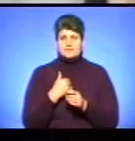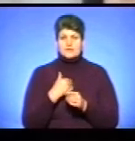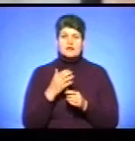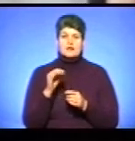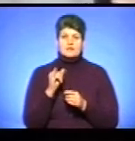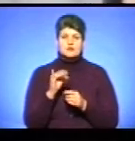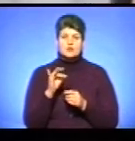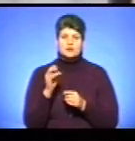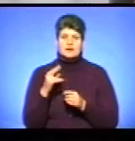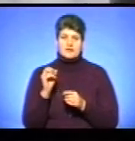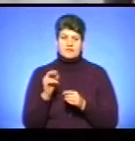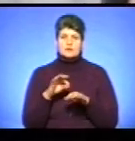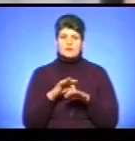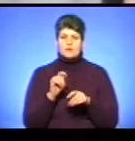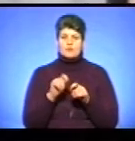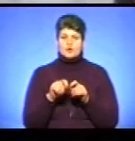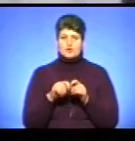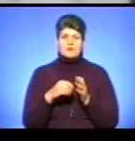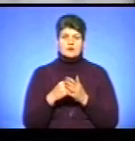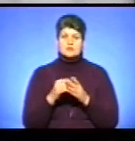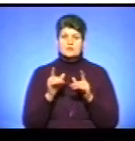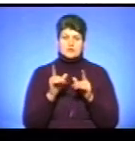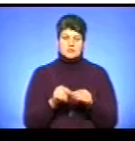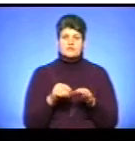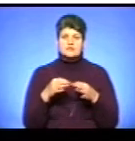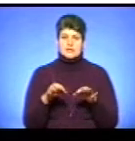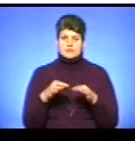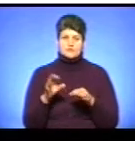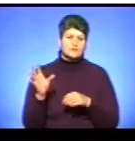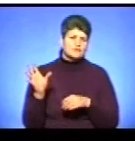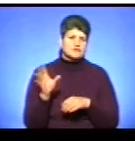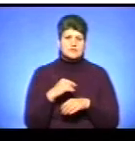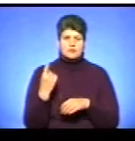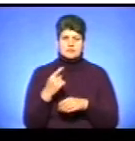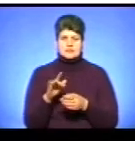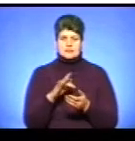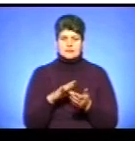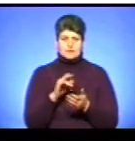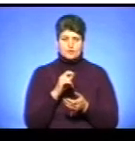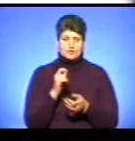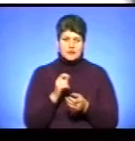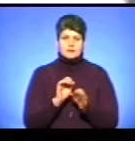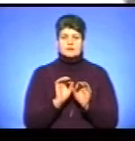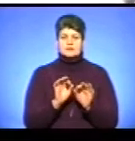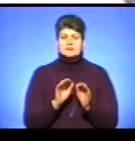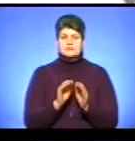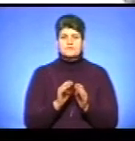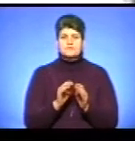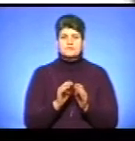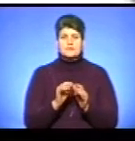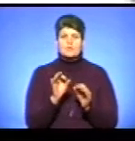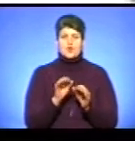Іван Рудакевич, який проводив моніторинг вартості проїзду в громадському транспорті у всіх обласних центрах України, прокоментував збільшення